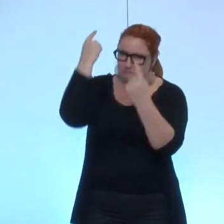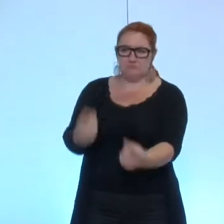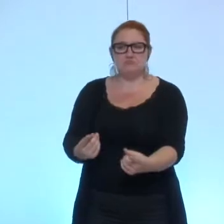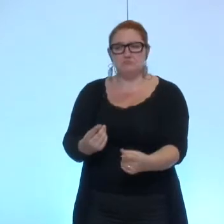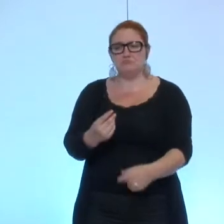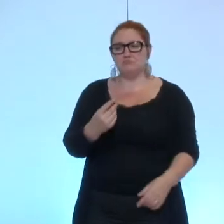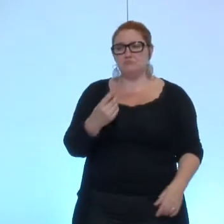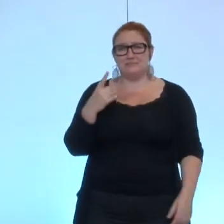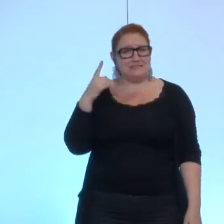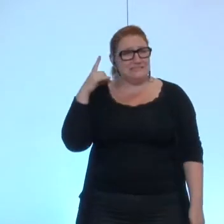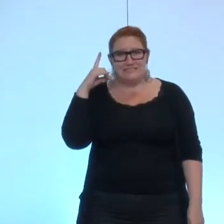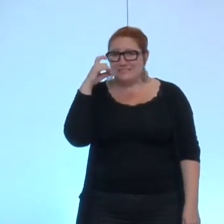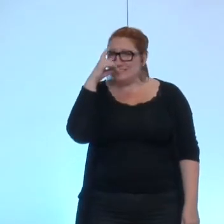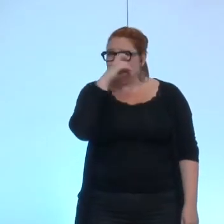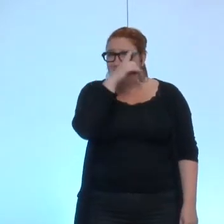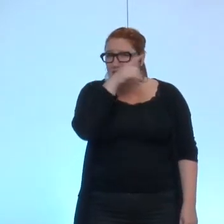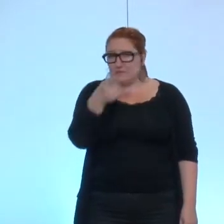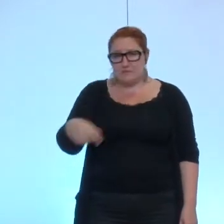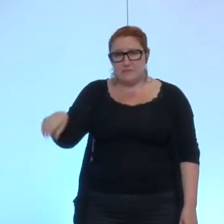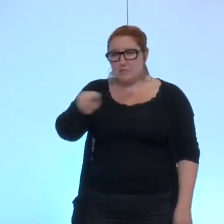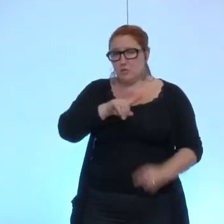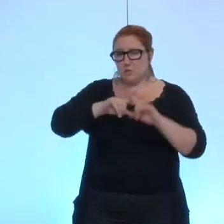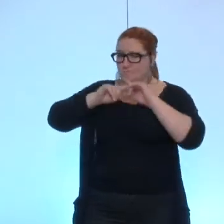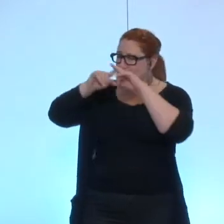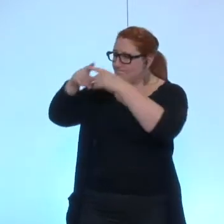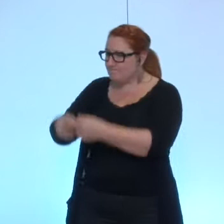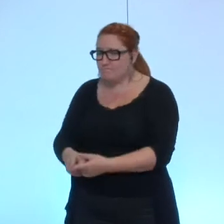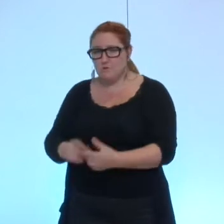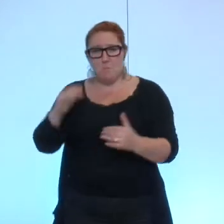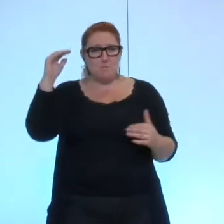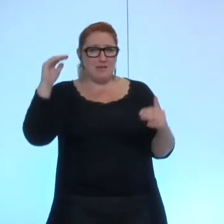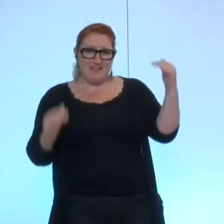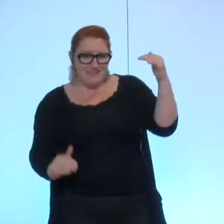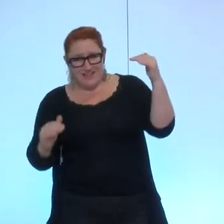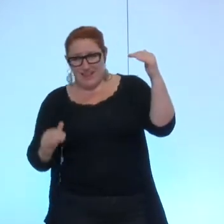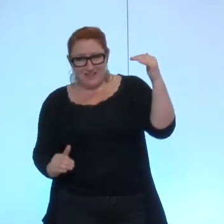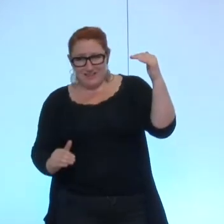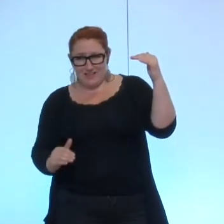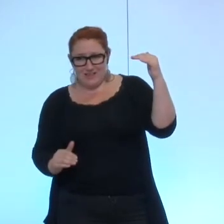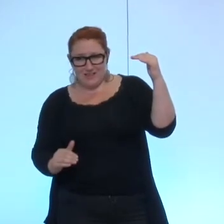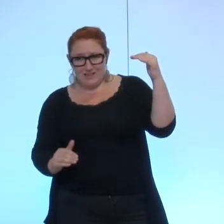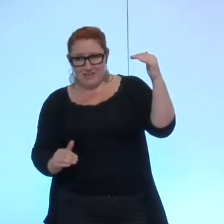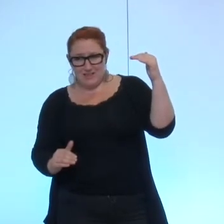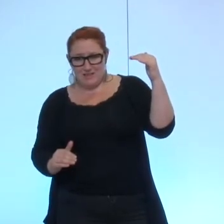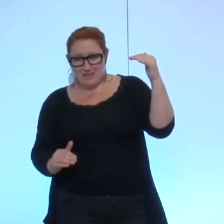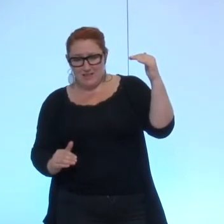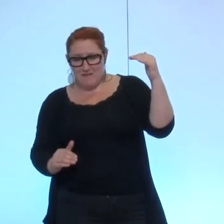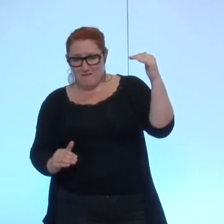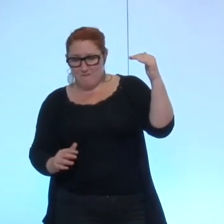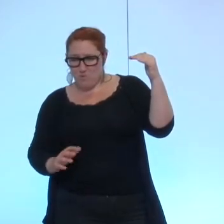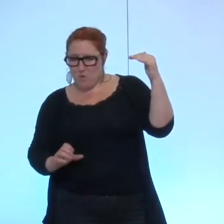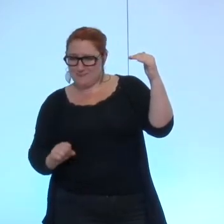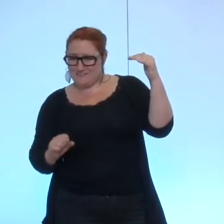difficile de faire admettre qu'une inégalité devait être combattue par la règle,